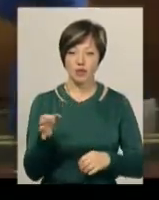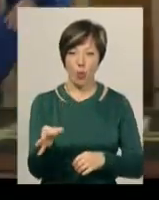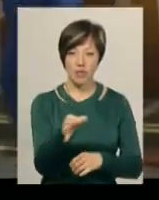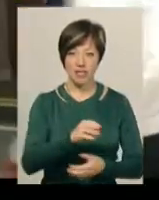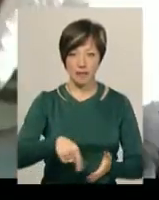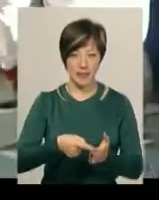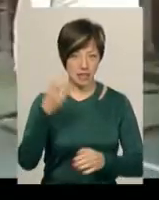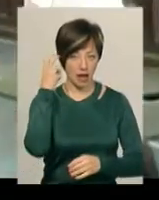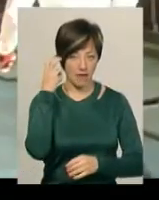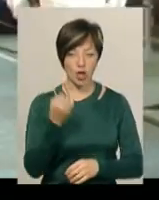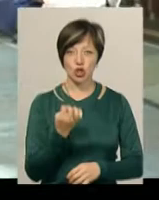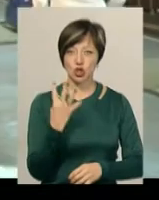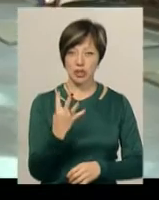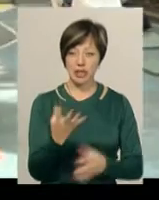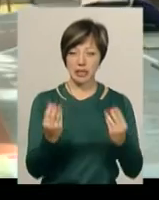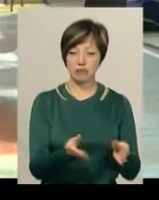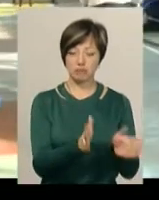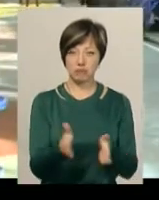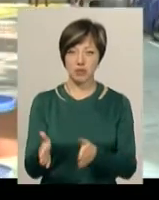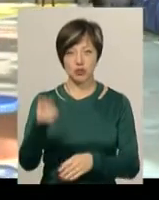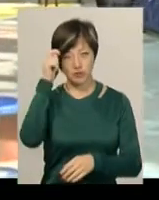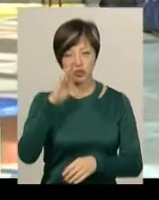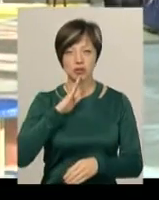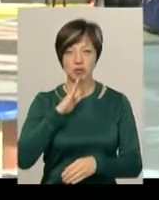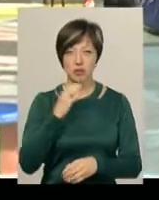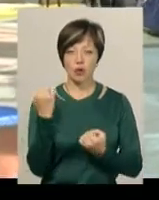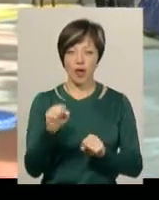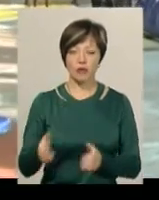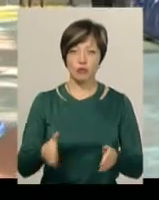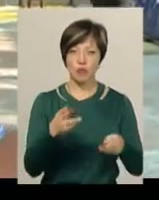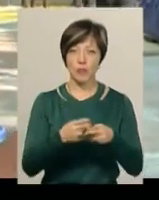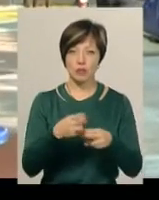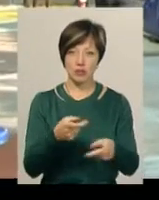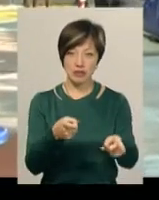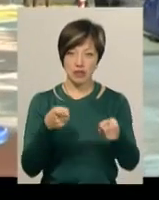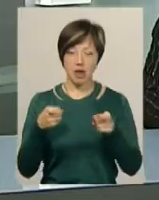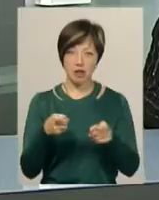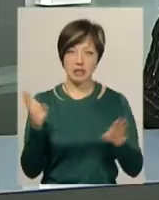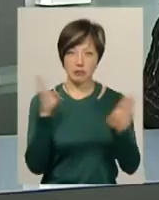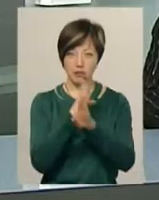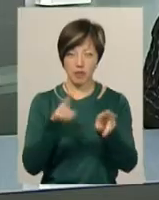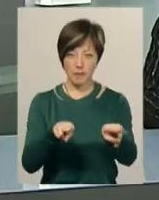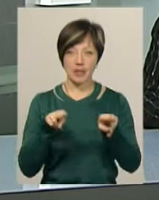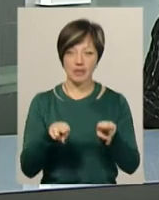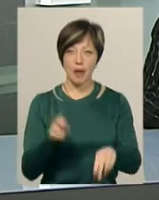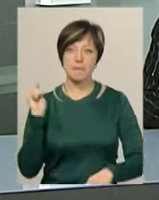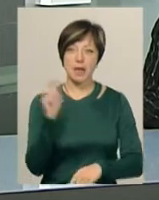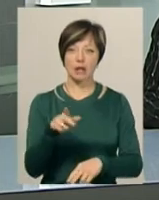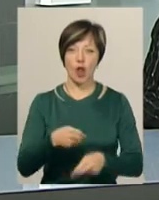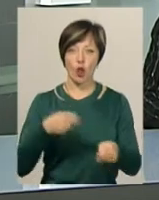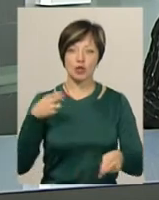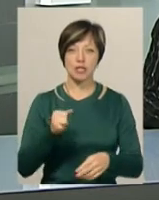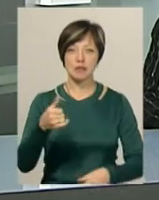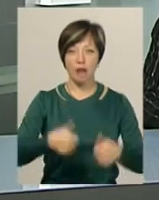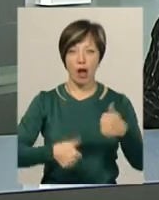та міста Києва. Чотири дні поспіль чоловіки і жінки до лаги смугу перешкод стріляли з пневматичної винтівки, метали ножі та